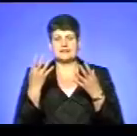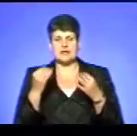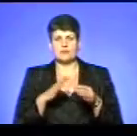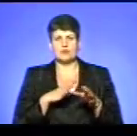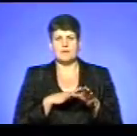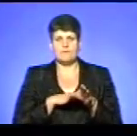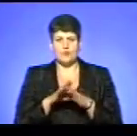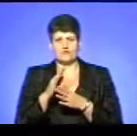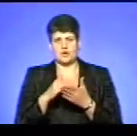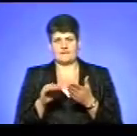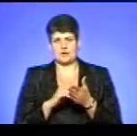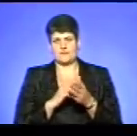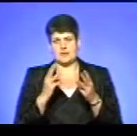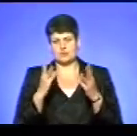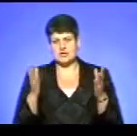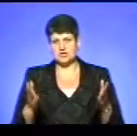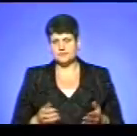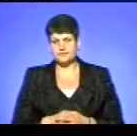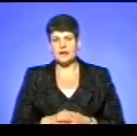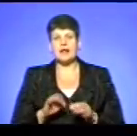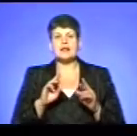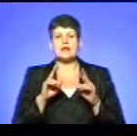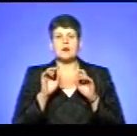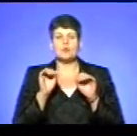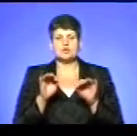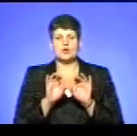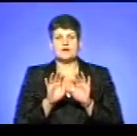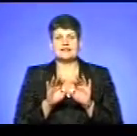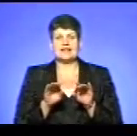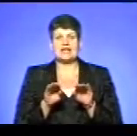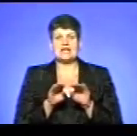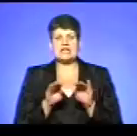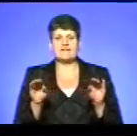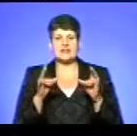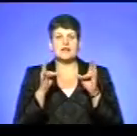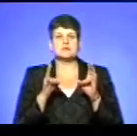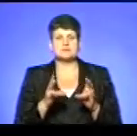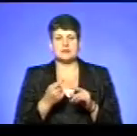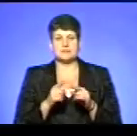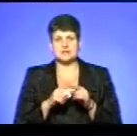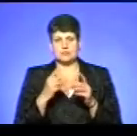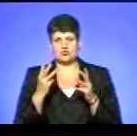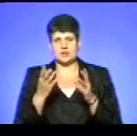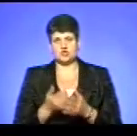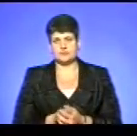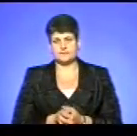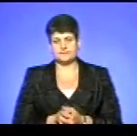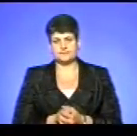ліквідувана дана пожежа. Як можете охарактеризувати рівень небезпеки під час цієї пожежі?